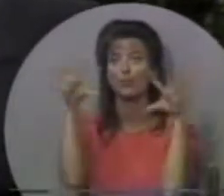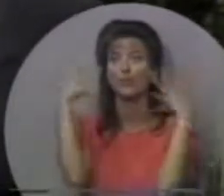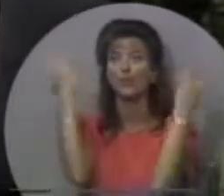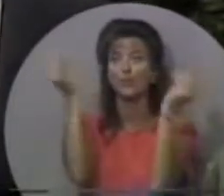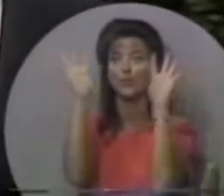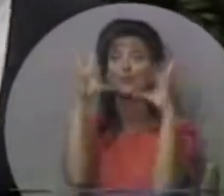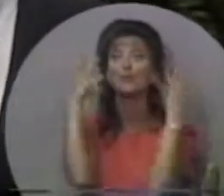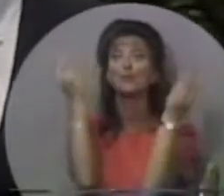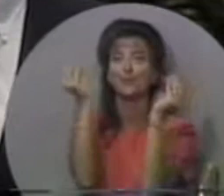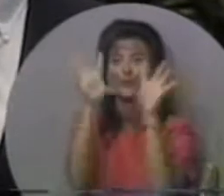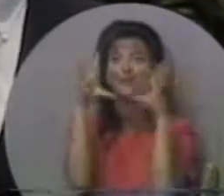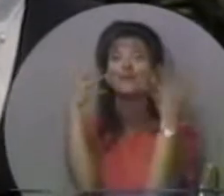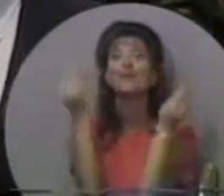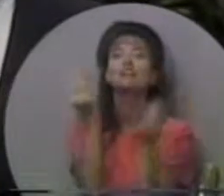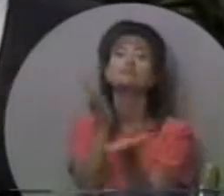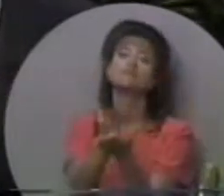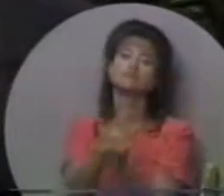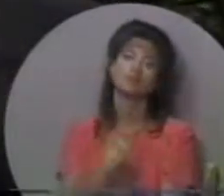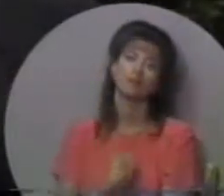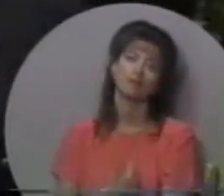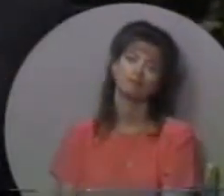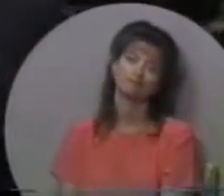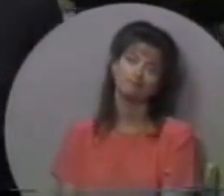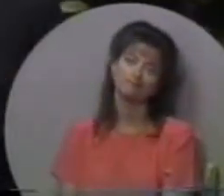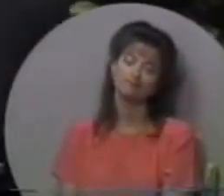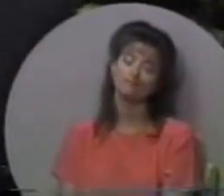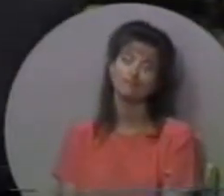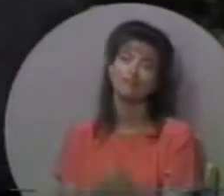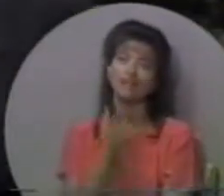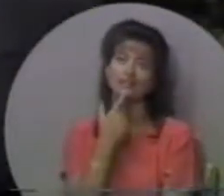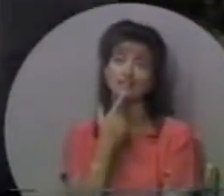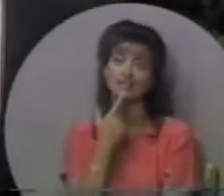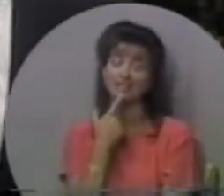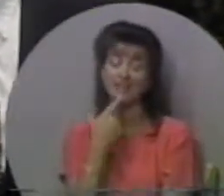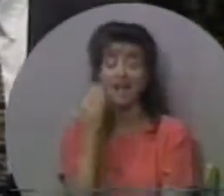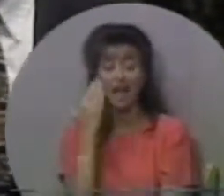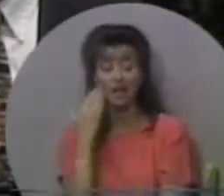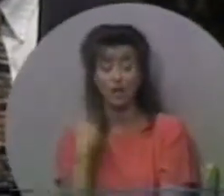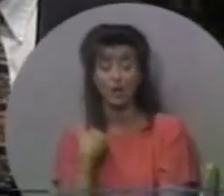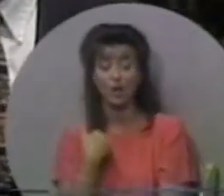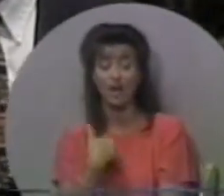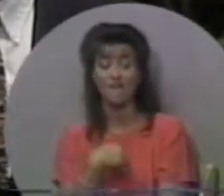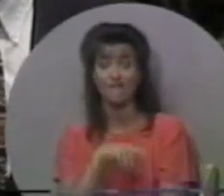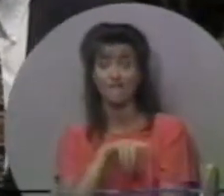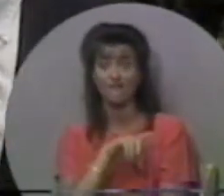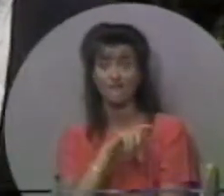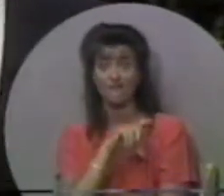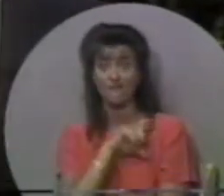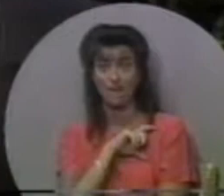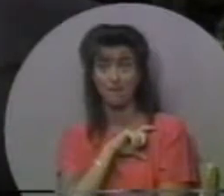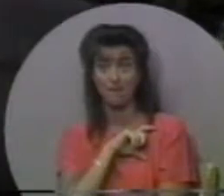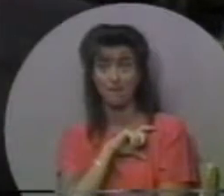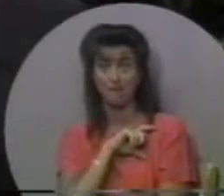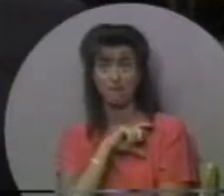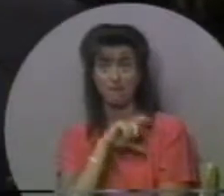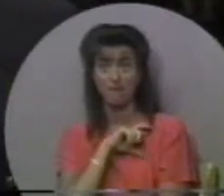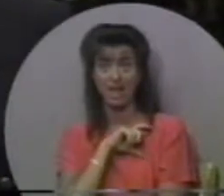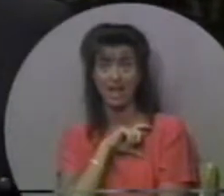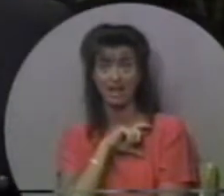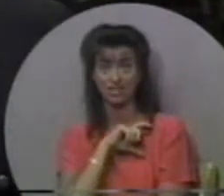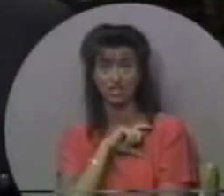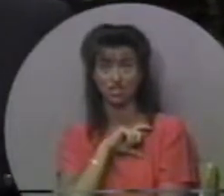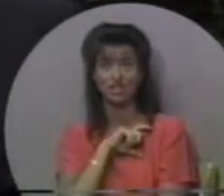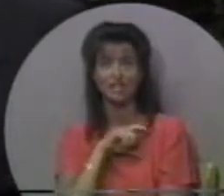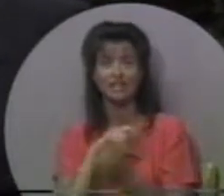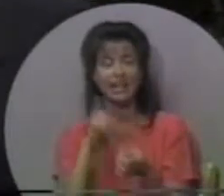Включає мигалки і зупиняє мене. І він каже, я знаю, в тебе є жетон. Він мав на увазі,